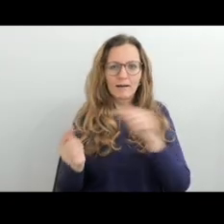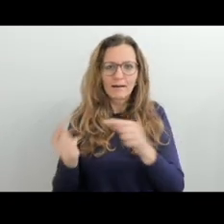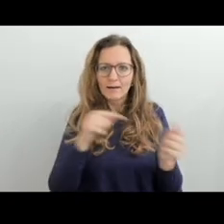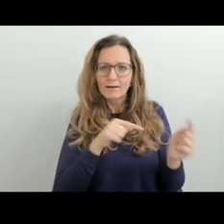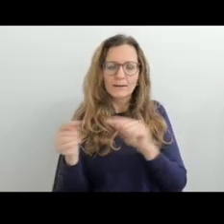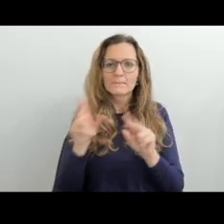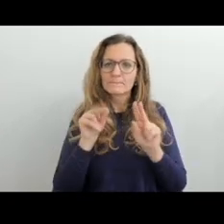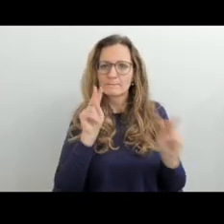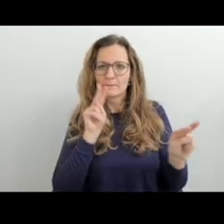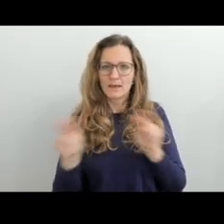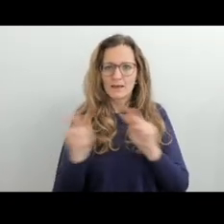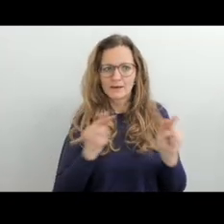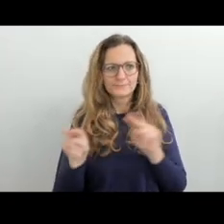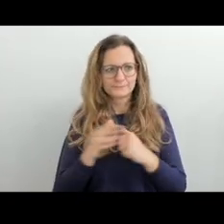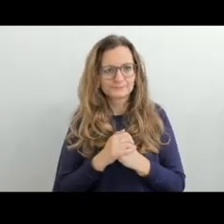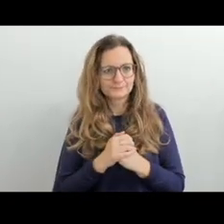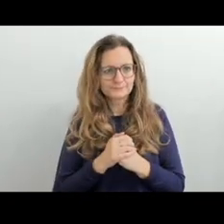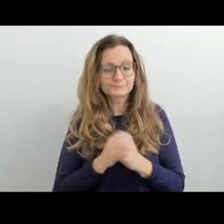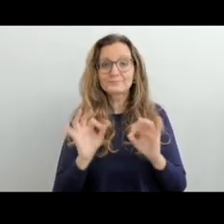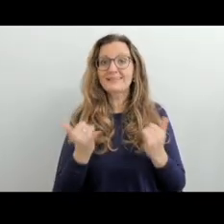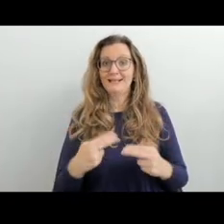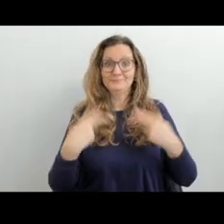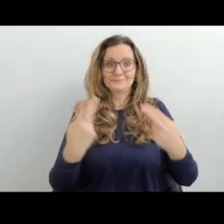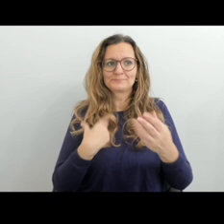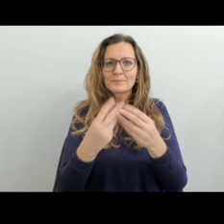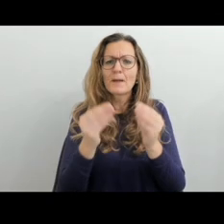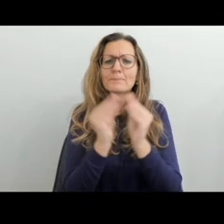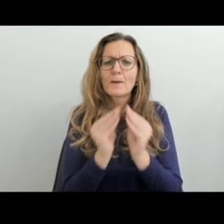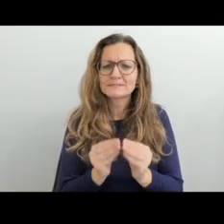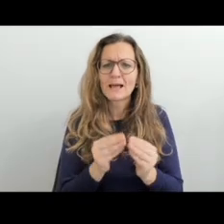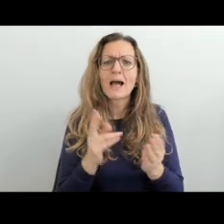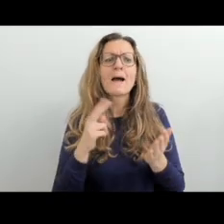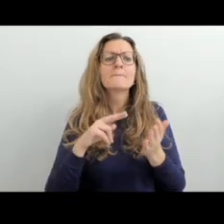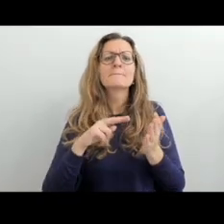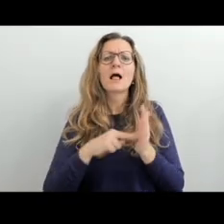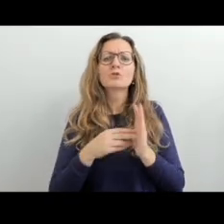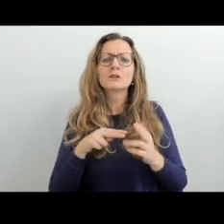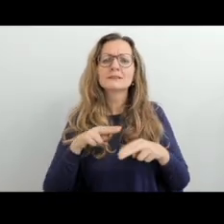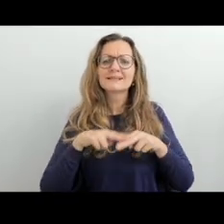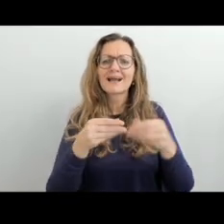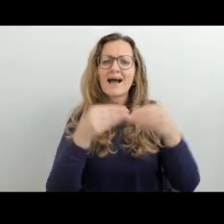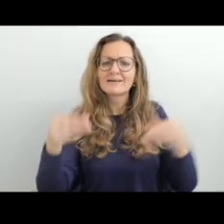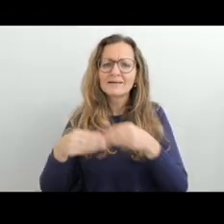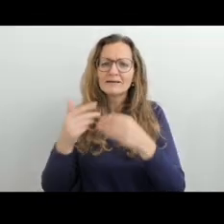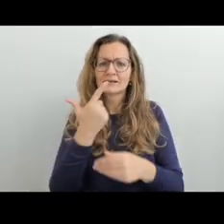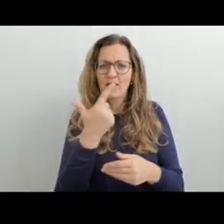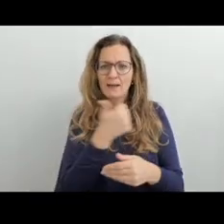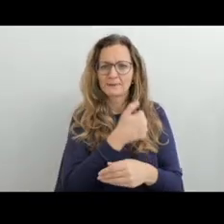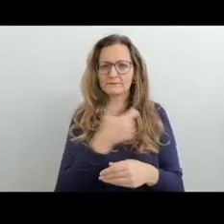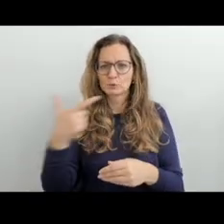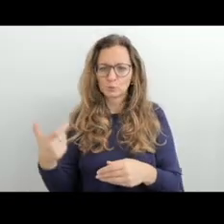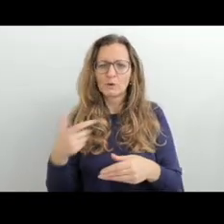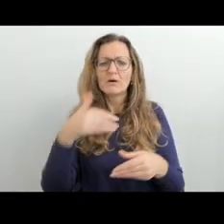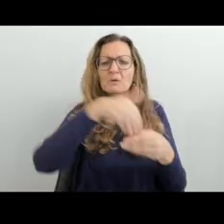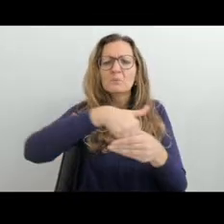nějakým způsobem je nechat, aby se navzájem obohacovali a inspirovali, ale je potřeba myslet na to, že je třeba k ním